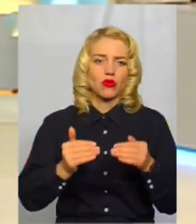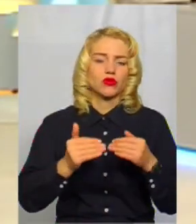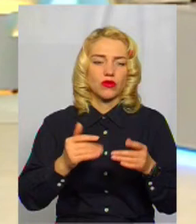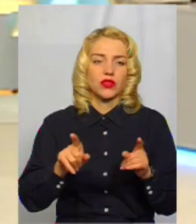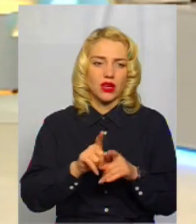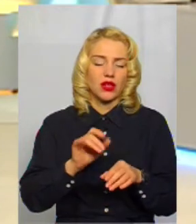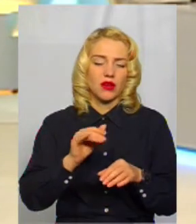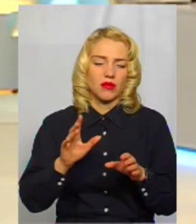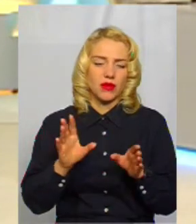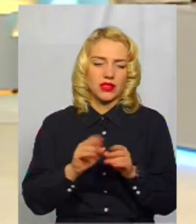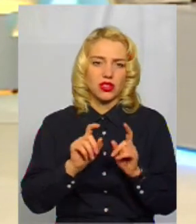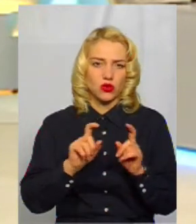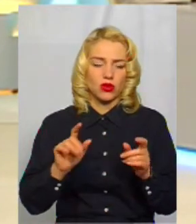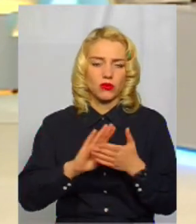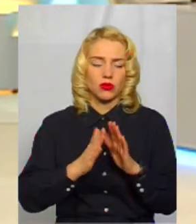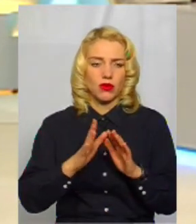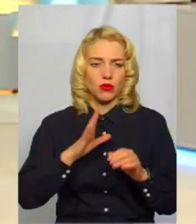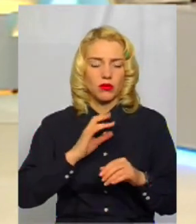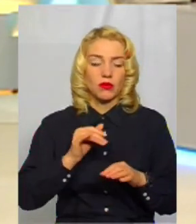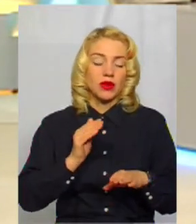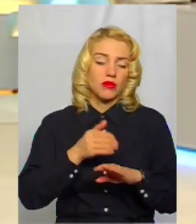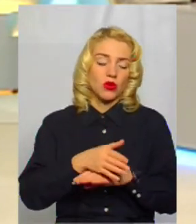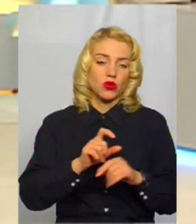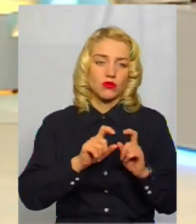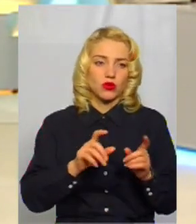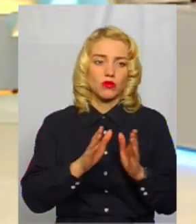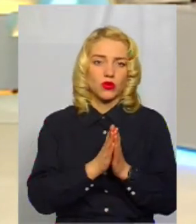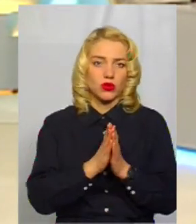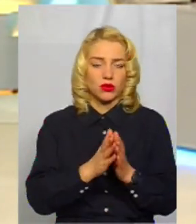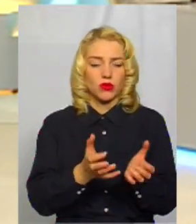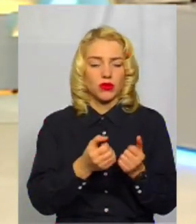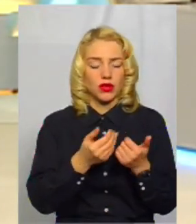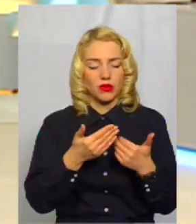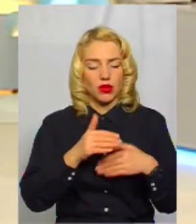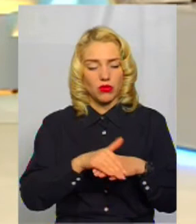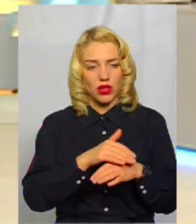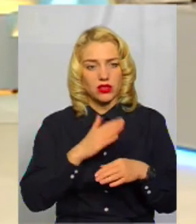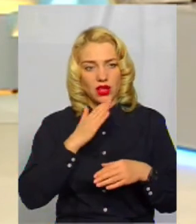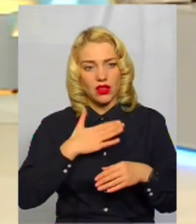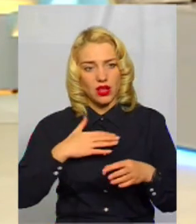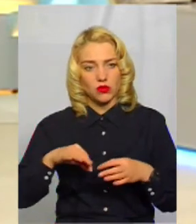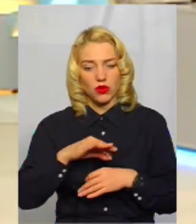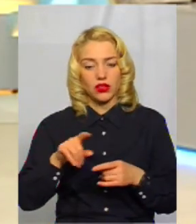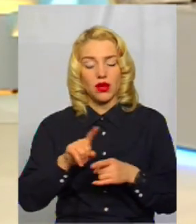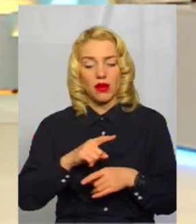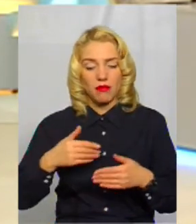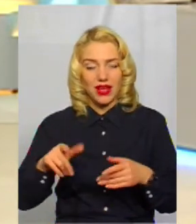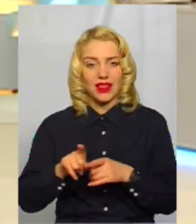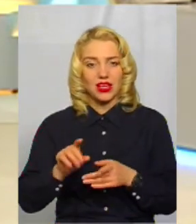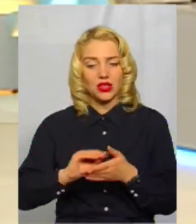школами, не те, що домовлялись, ми просто до них приходимо, просимо, будь ласка, підтримайте наш проєкт. Вони кажуть, ми теж написали,